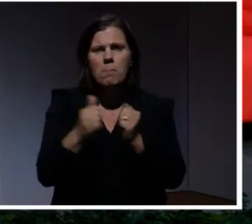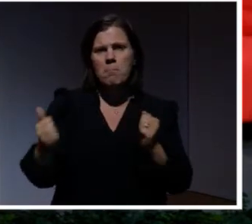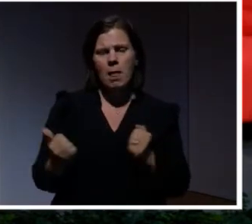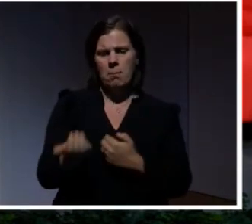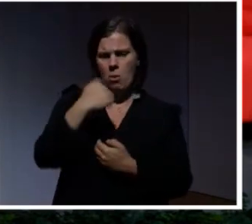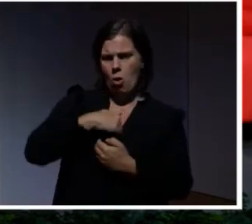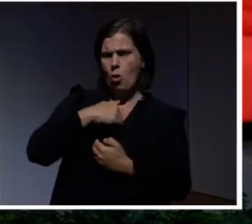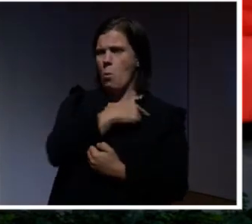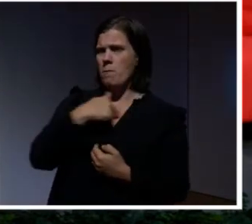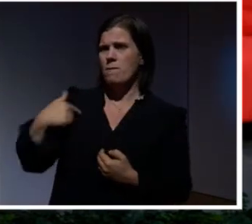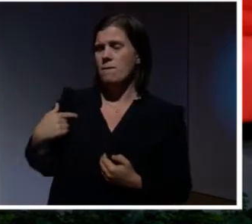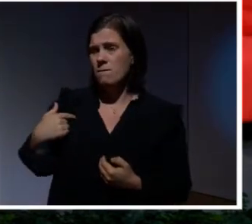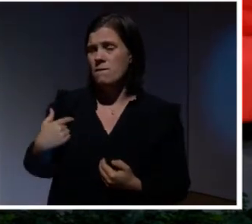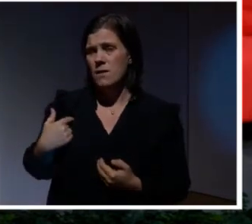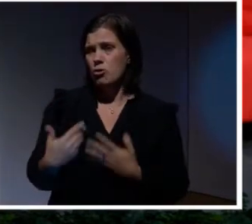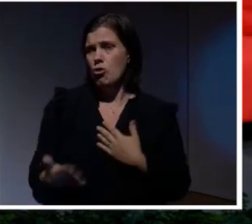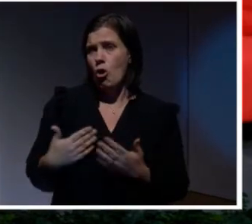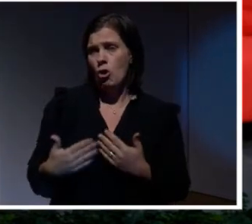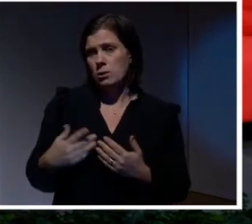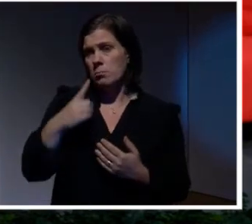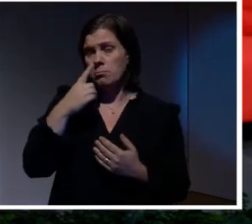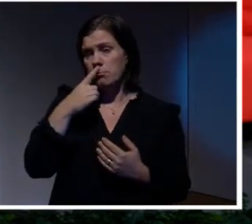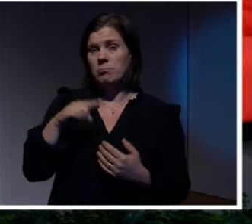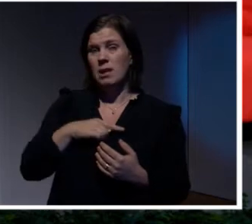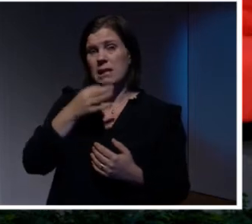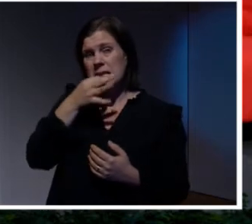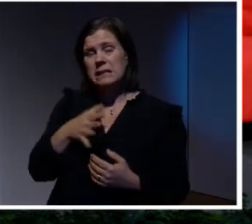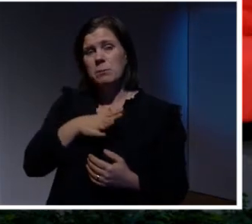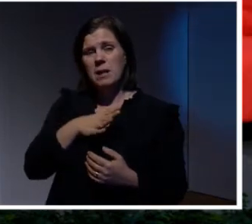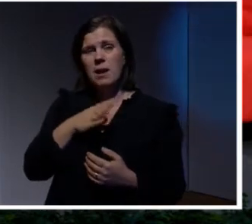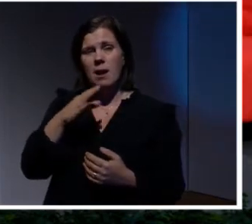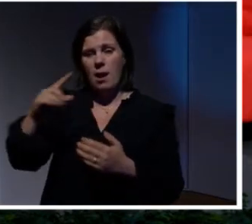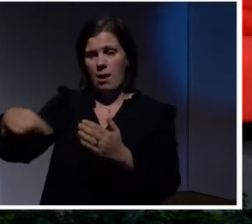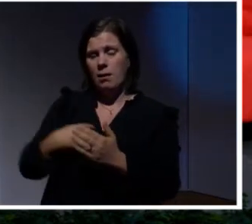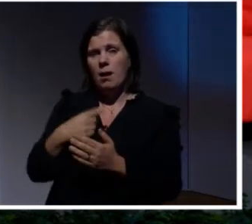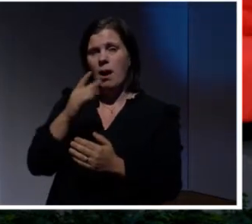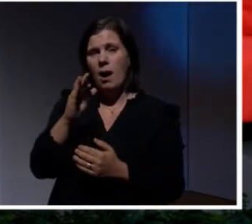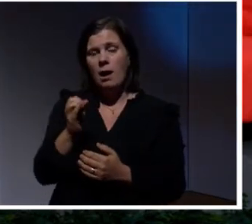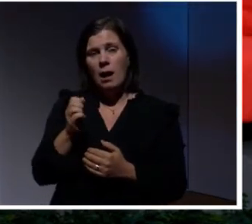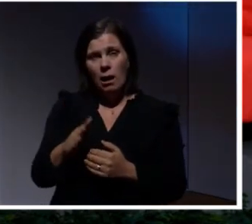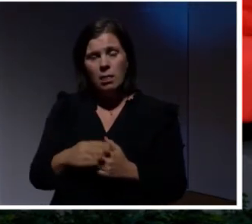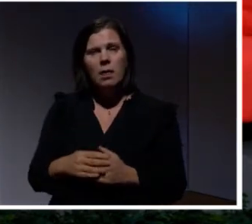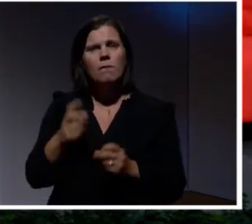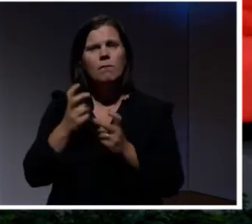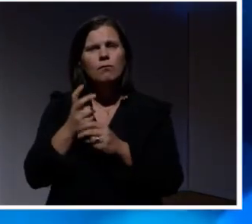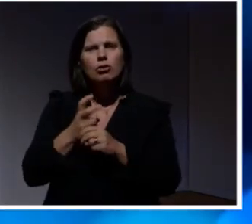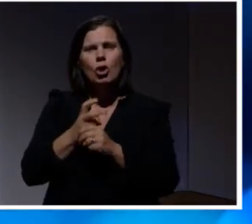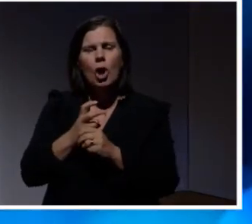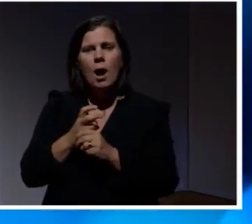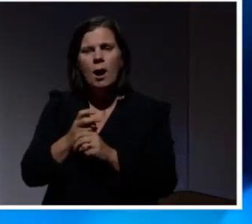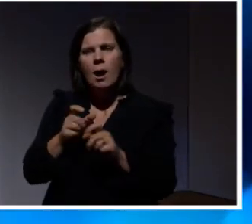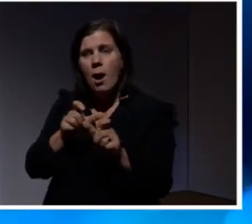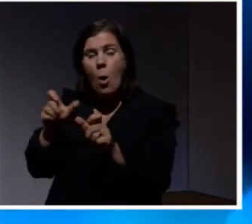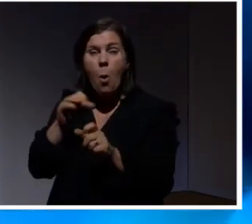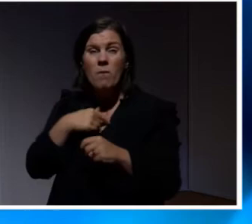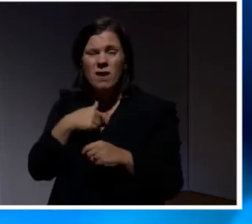att vi blir hackade. Om vi bortser från risken att vi blir hackade. Och inte gör våra riskbedömningar. Då är det som att